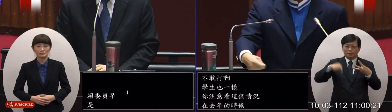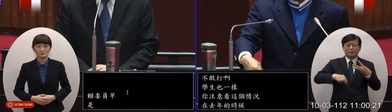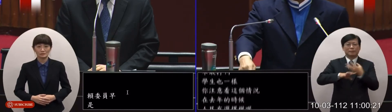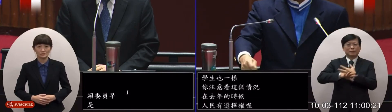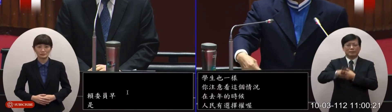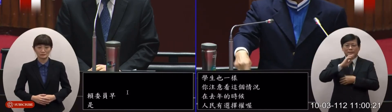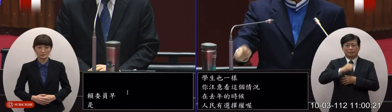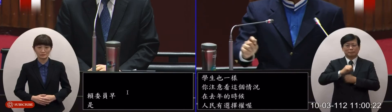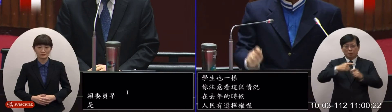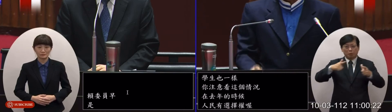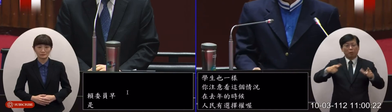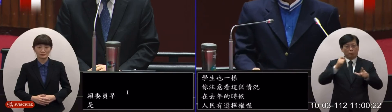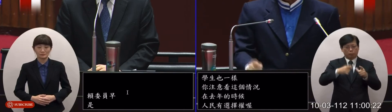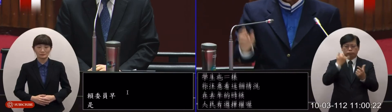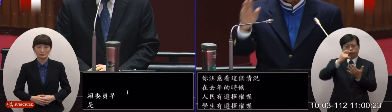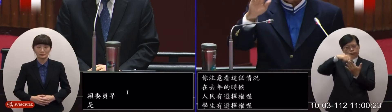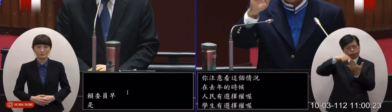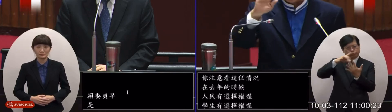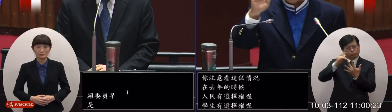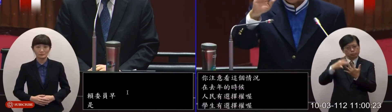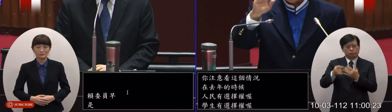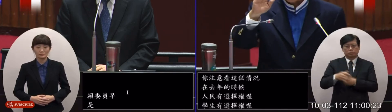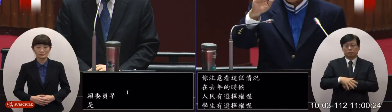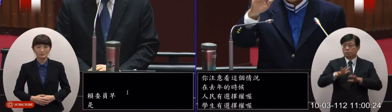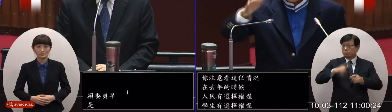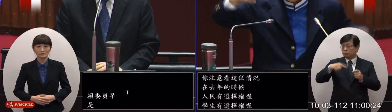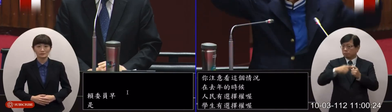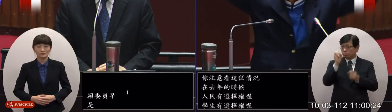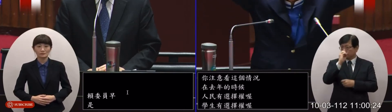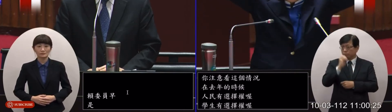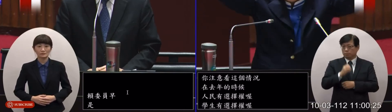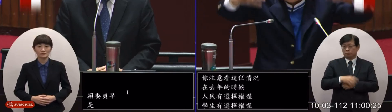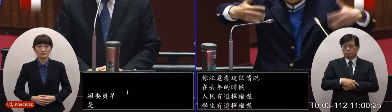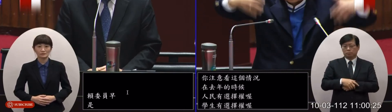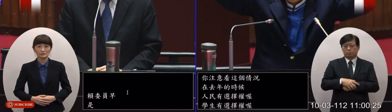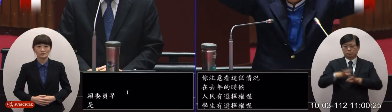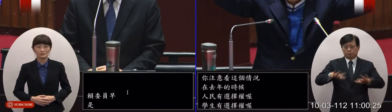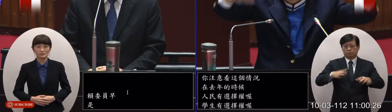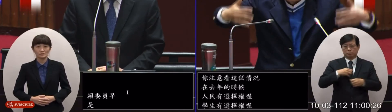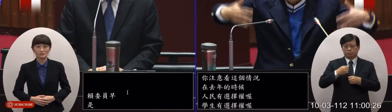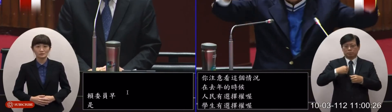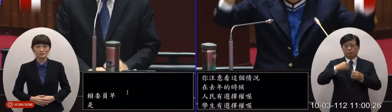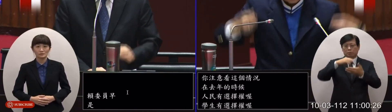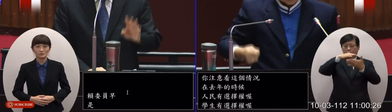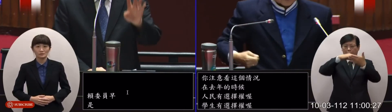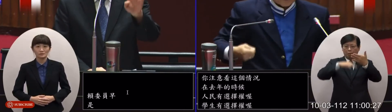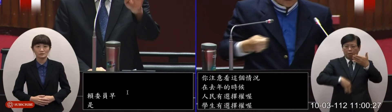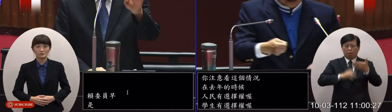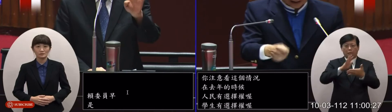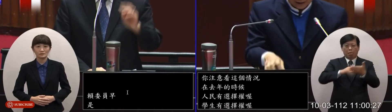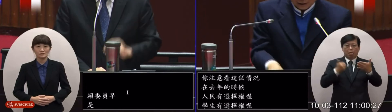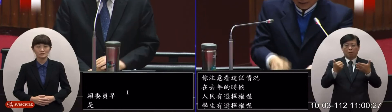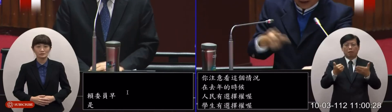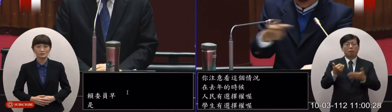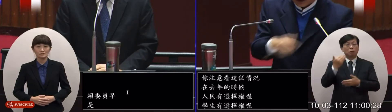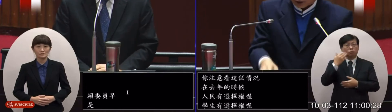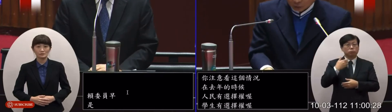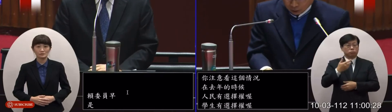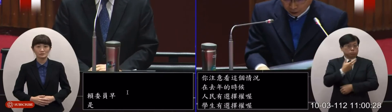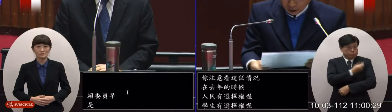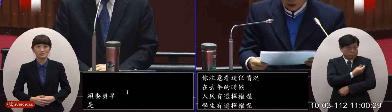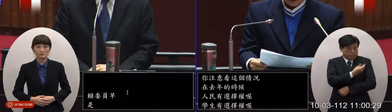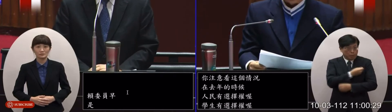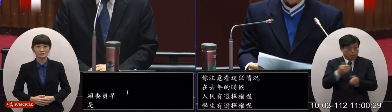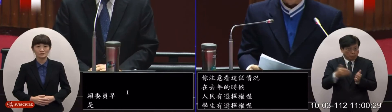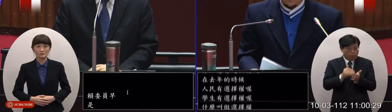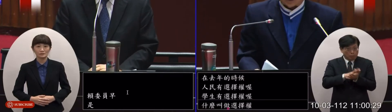啦什麼的我可以說今年他沒了今年我就blind盲目了去打打得到